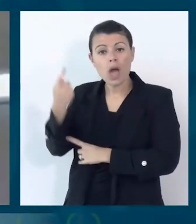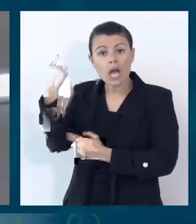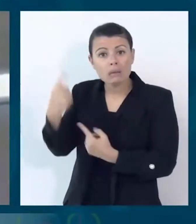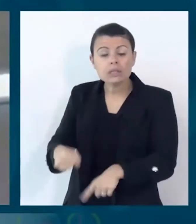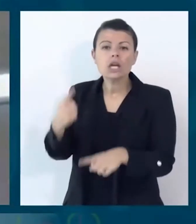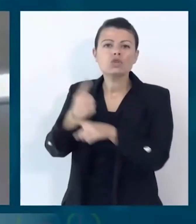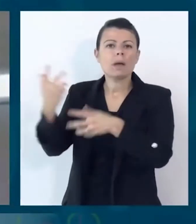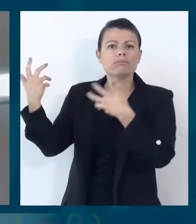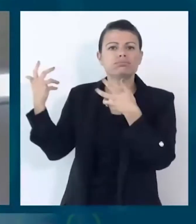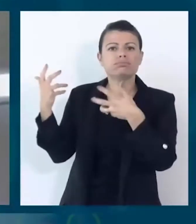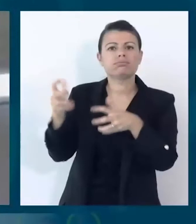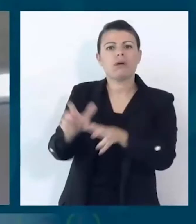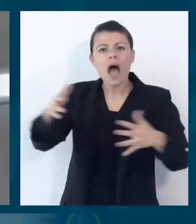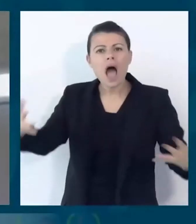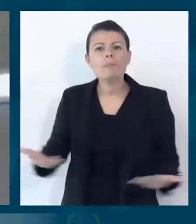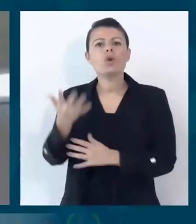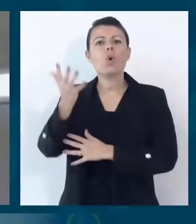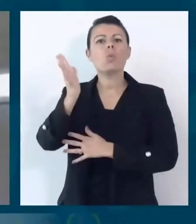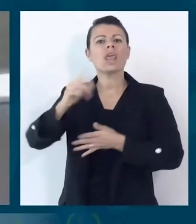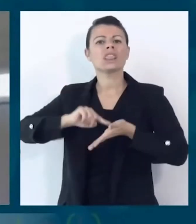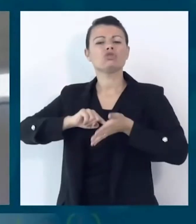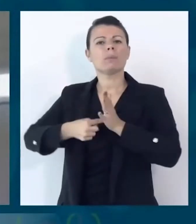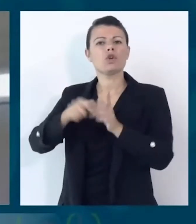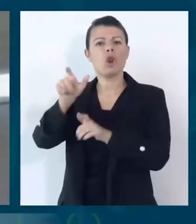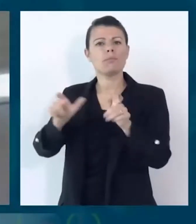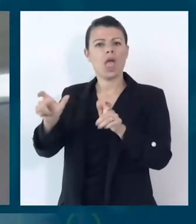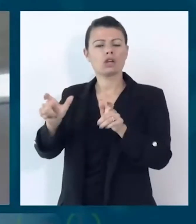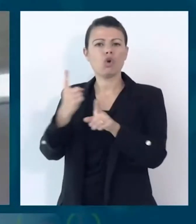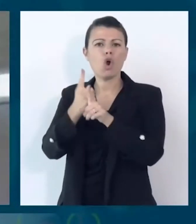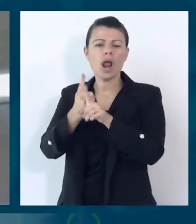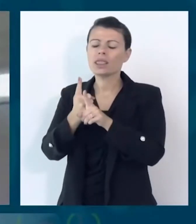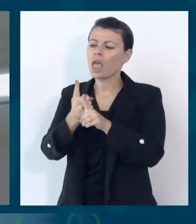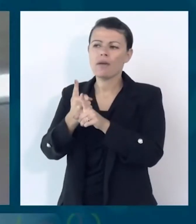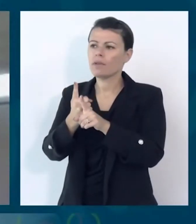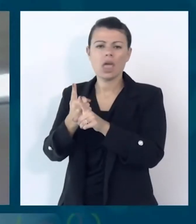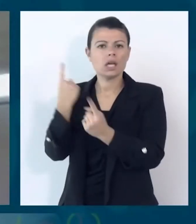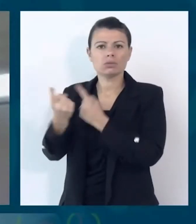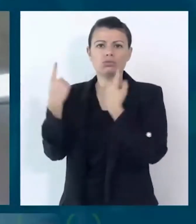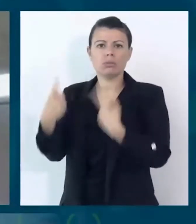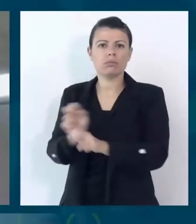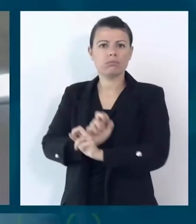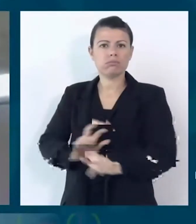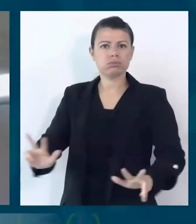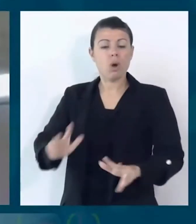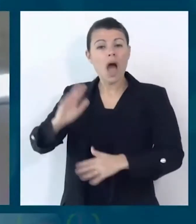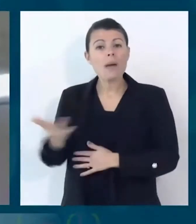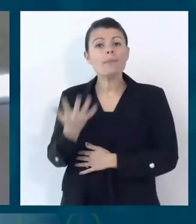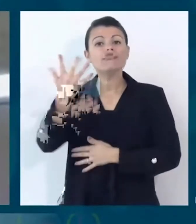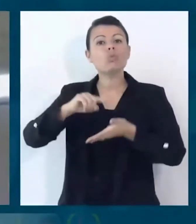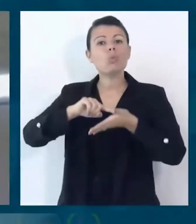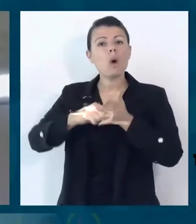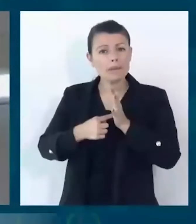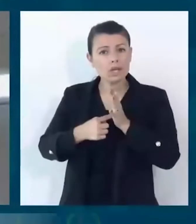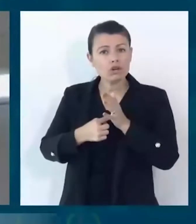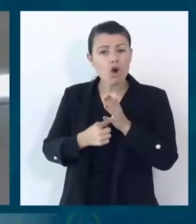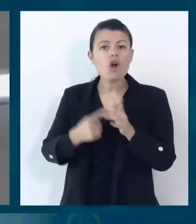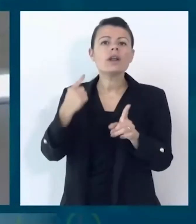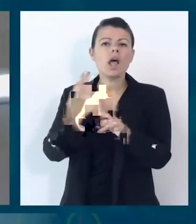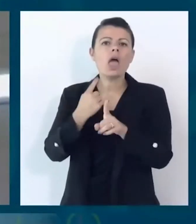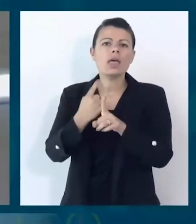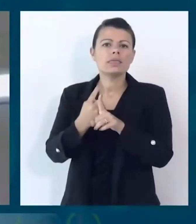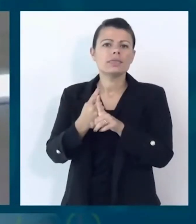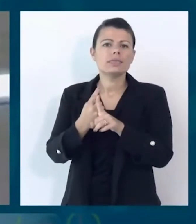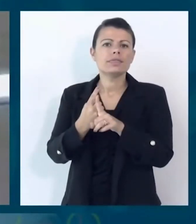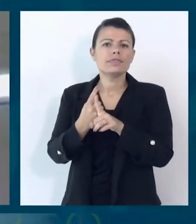almeno 15 milioni di cui almeno 5 milioni dovrebbero essere bambini. Questo è un